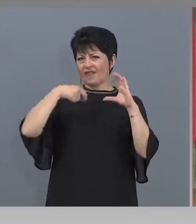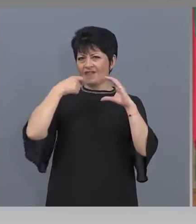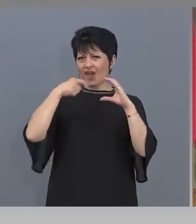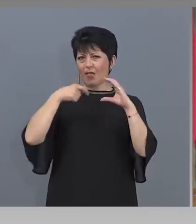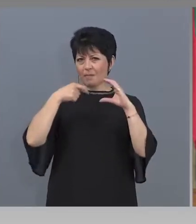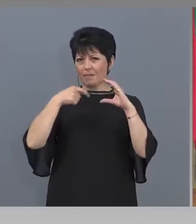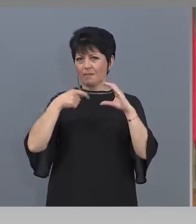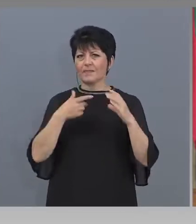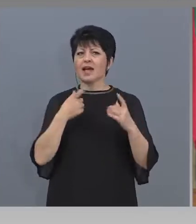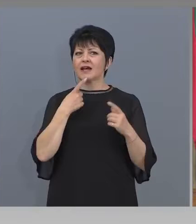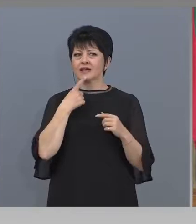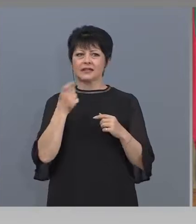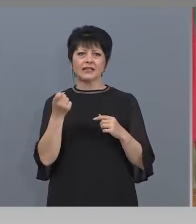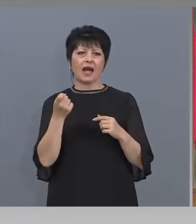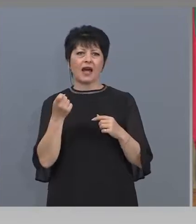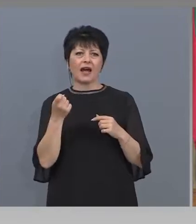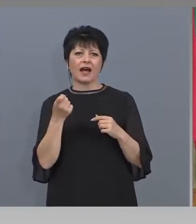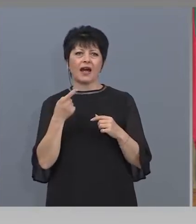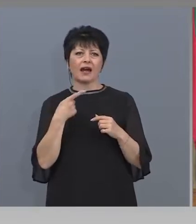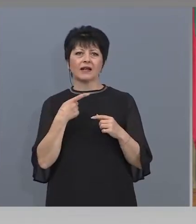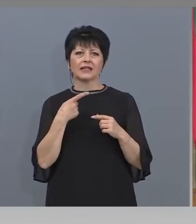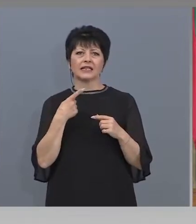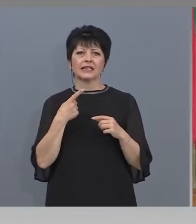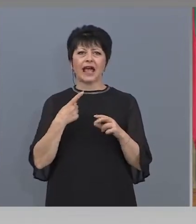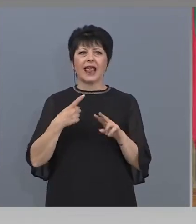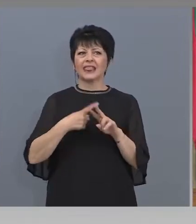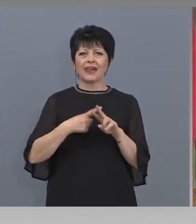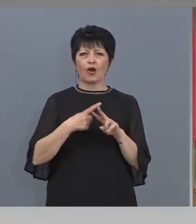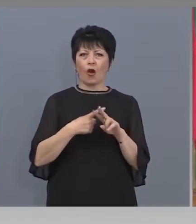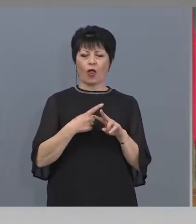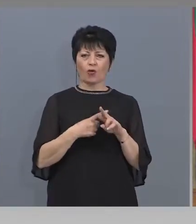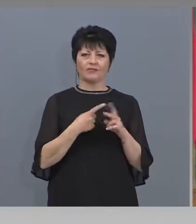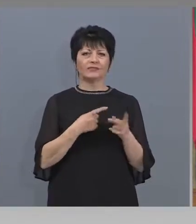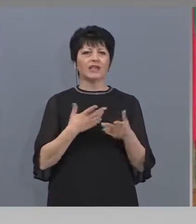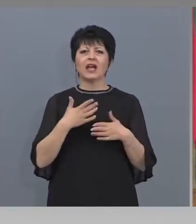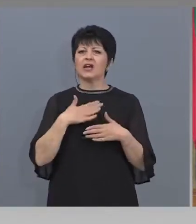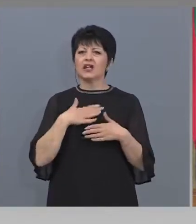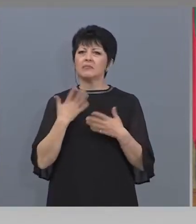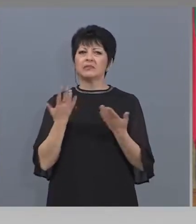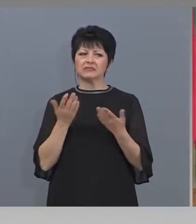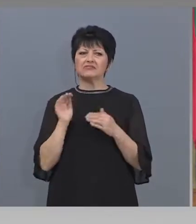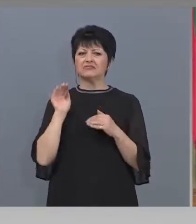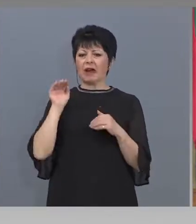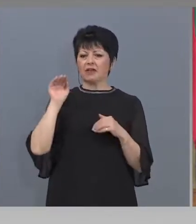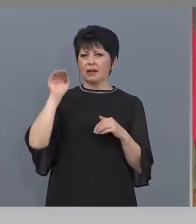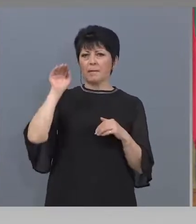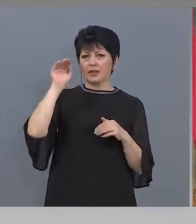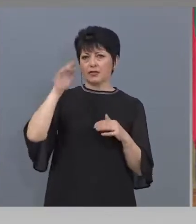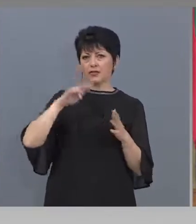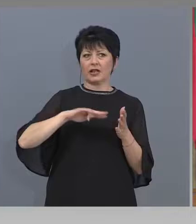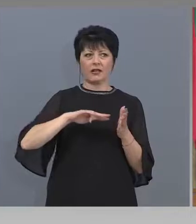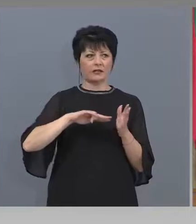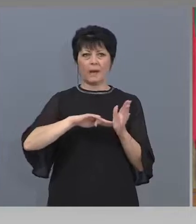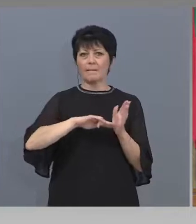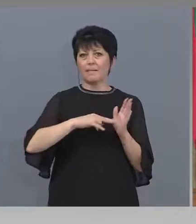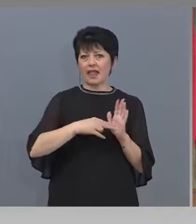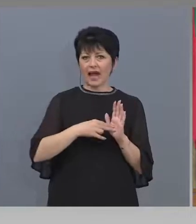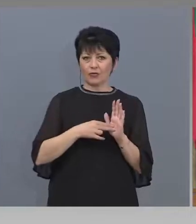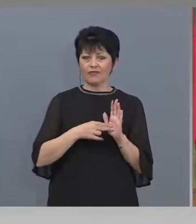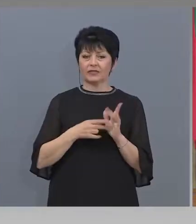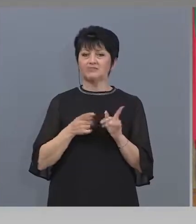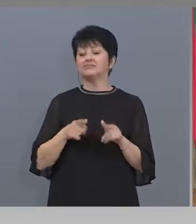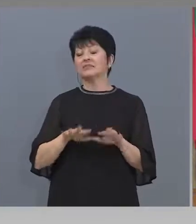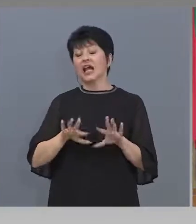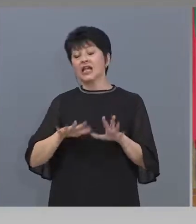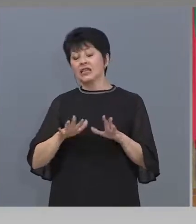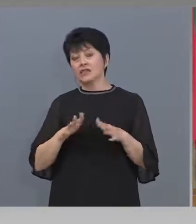по този филм за Андрей Николов. Имат и някакви бъдещи планове, евентуално вътре. Пак казах, със сигурност